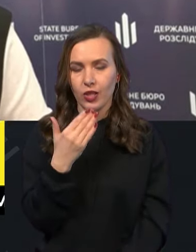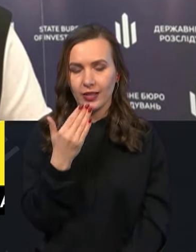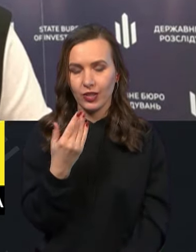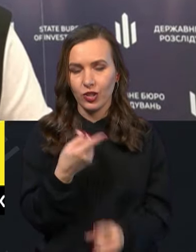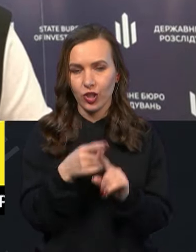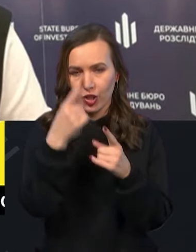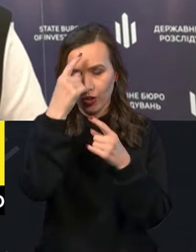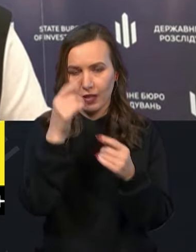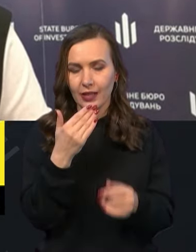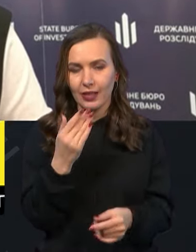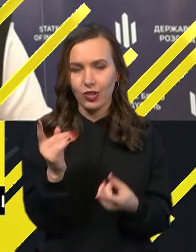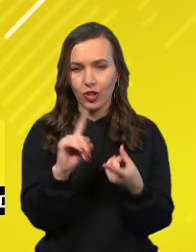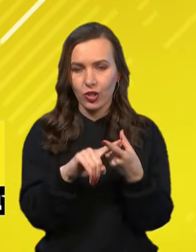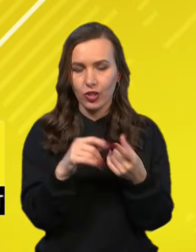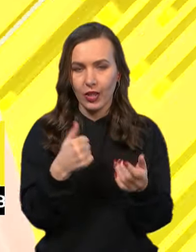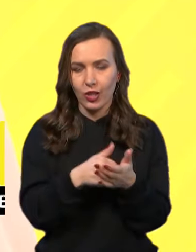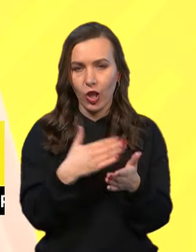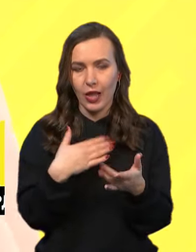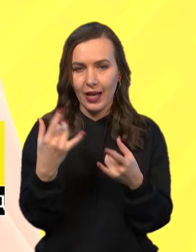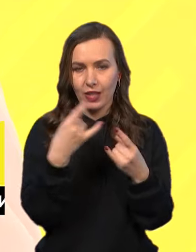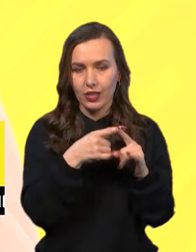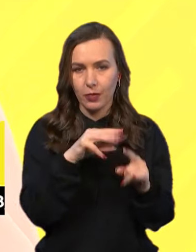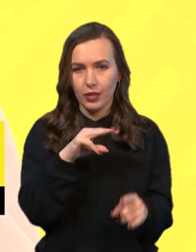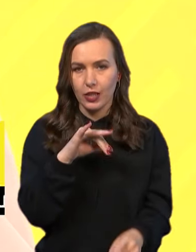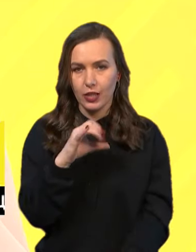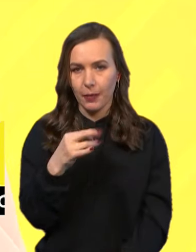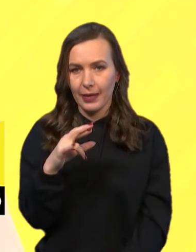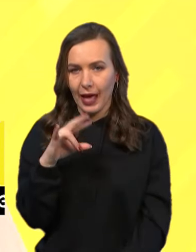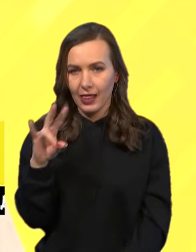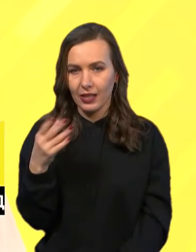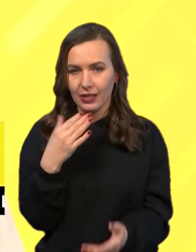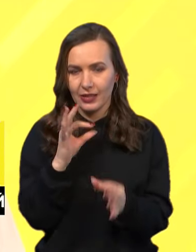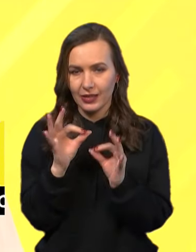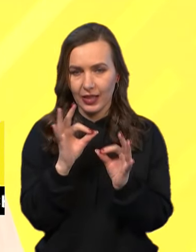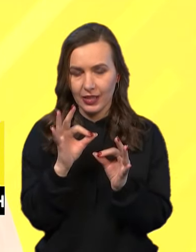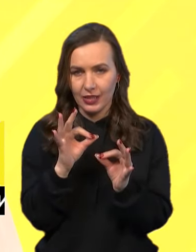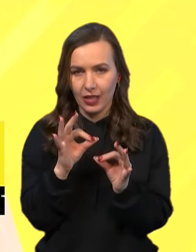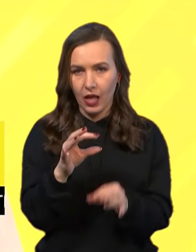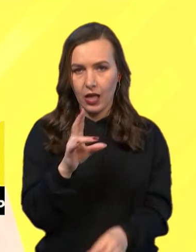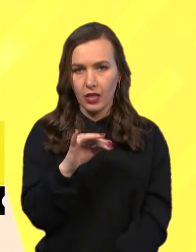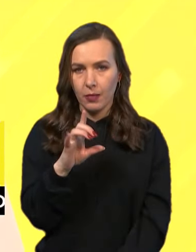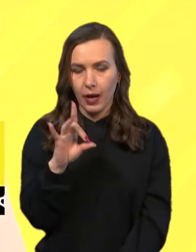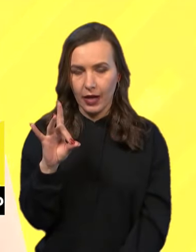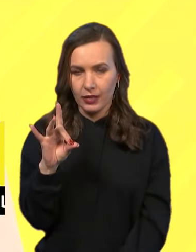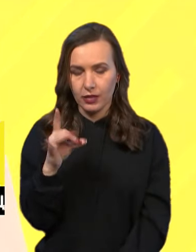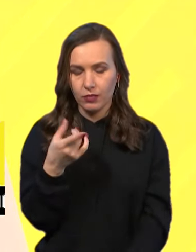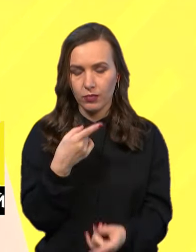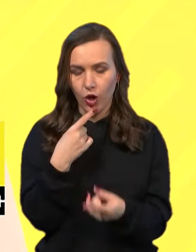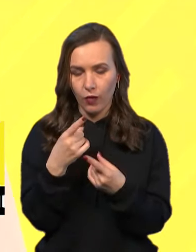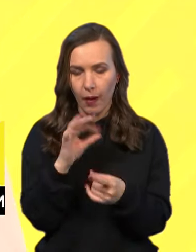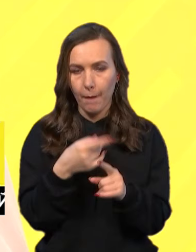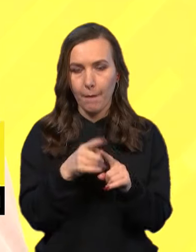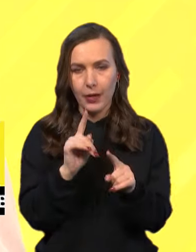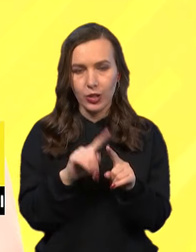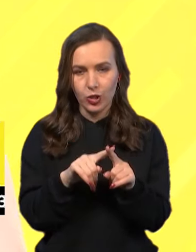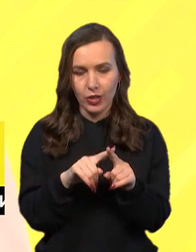інформацію, дякуємо, що ви долучилися до нашого ефіру. Це була Тетяна Сап'ян, радниця з комунікації Державного бюро розслідувань. Ми говорили про